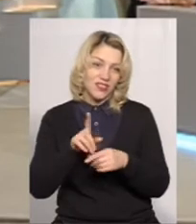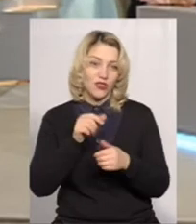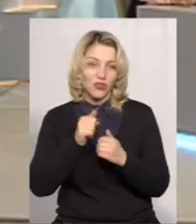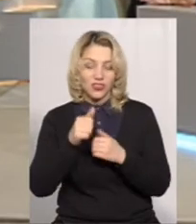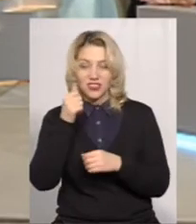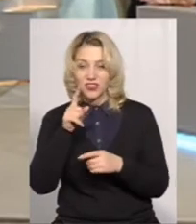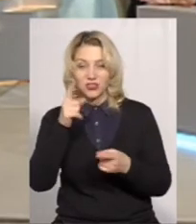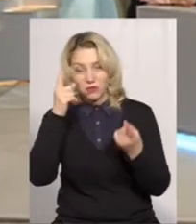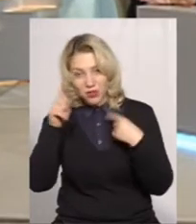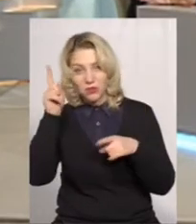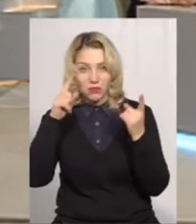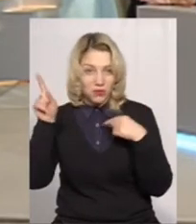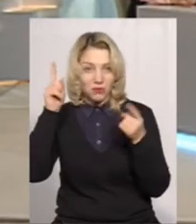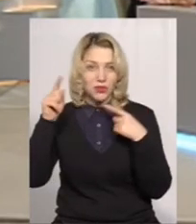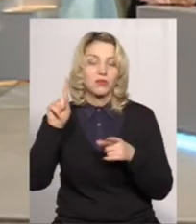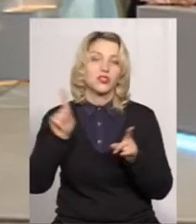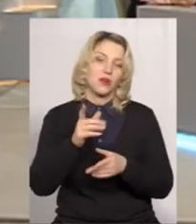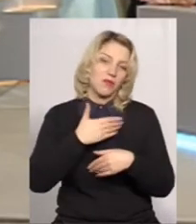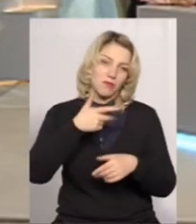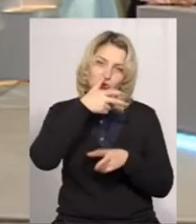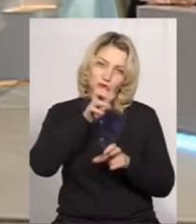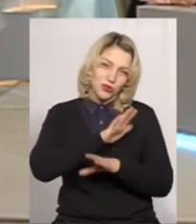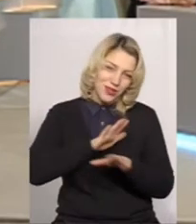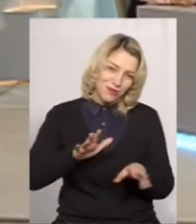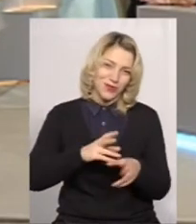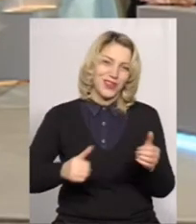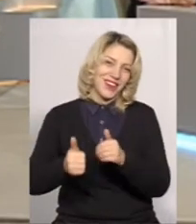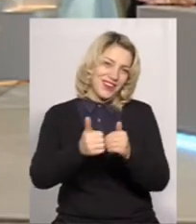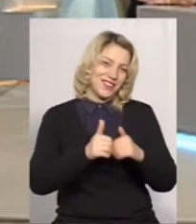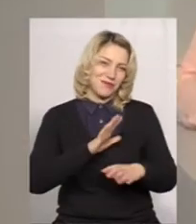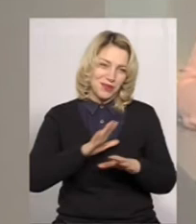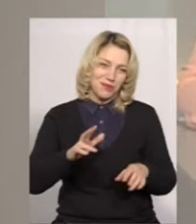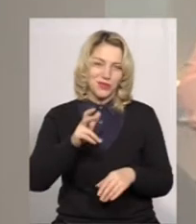придумаємо, придумаємо, придумаємо, щоб нам скучно не було і всі інші.